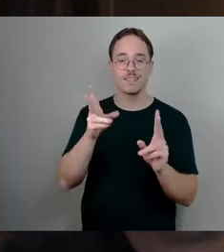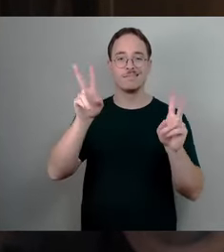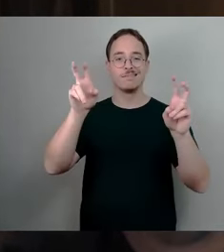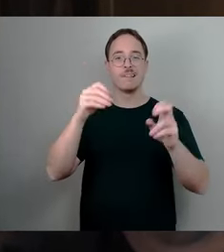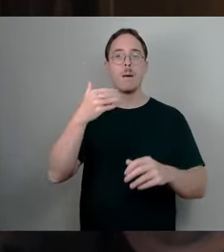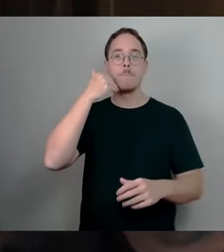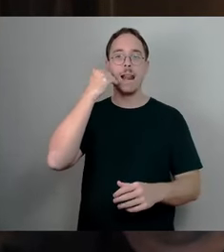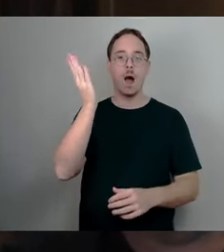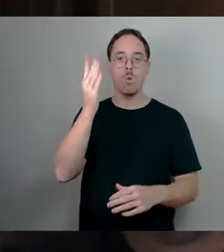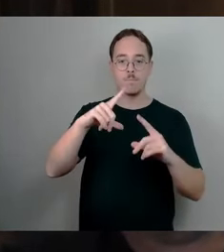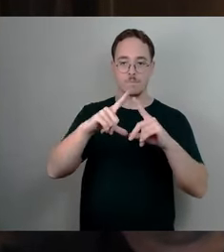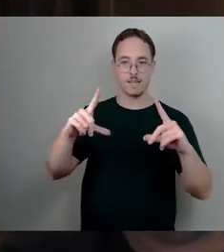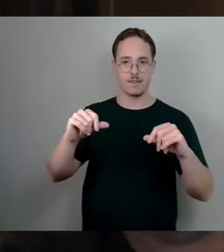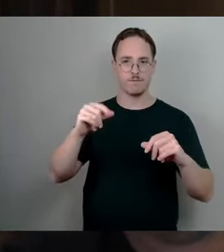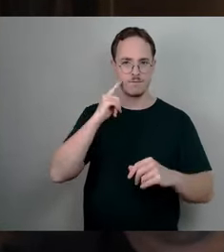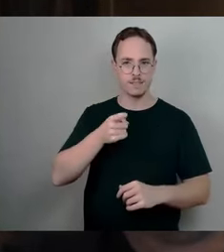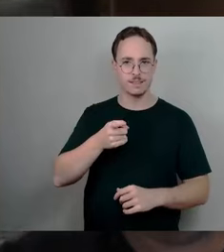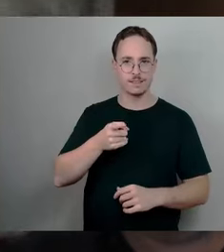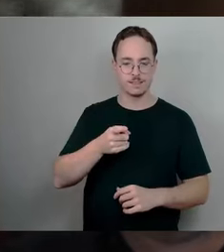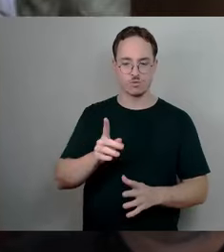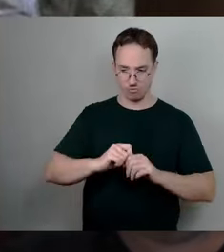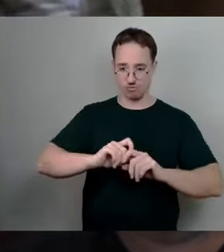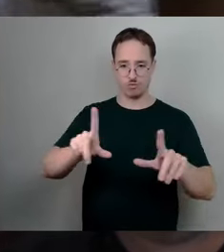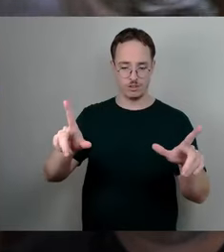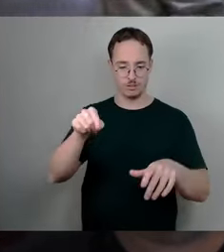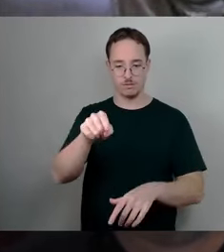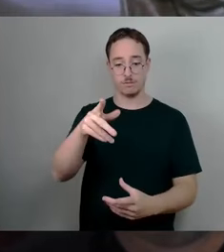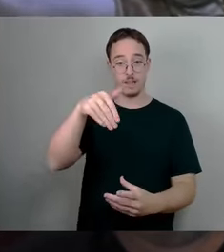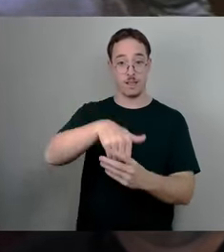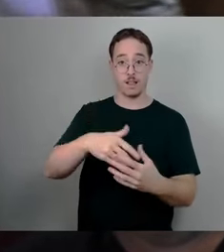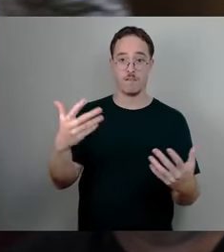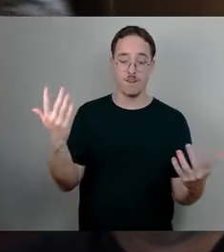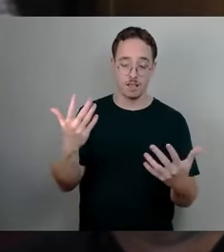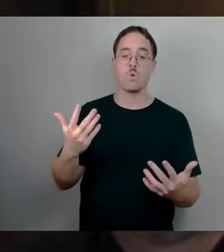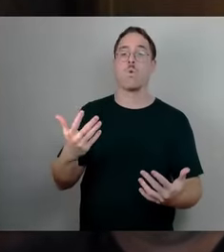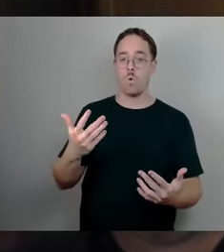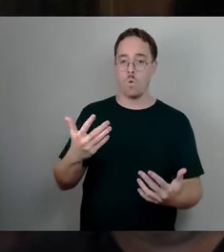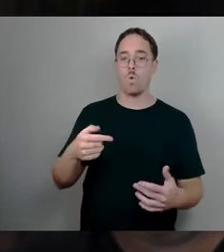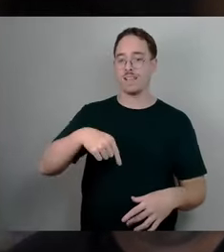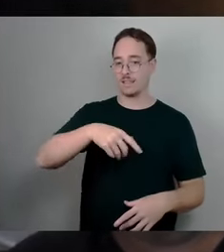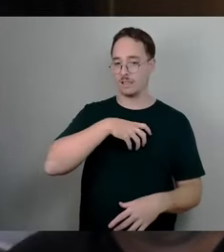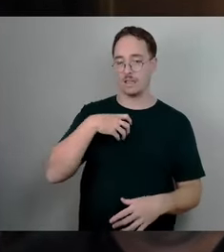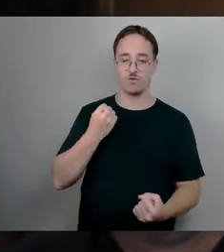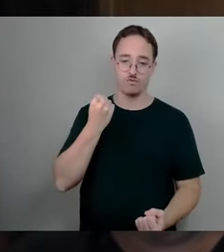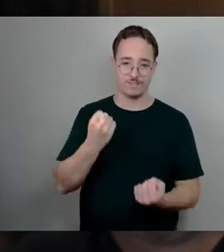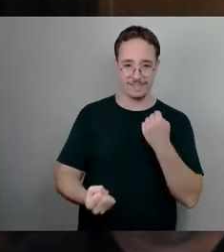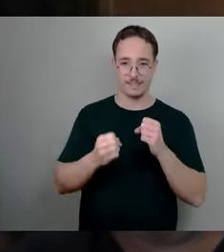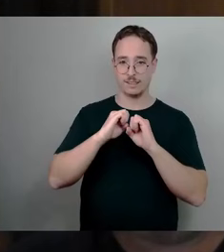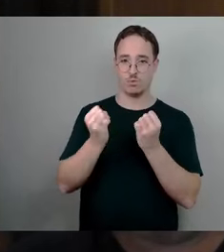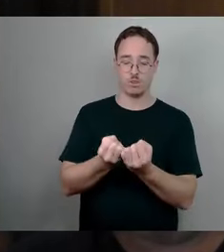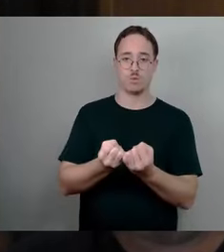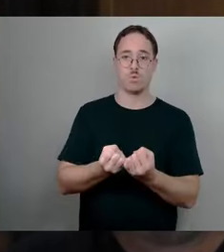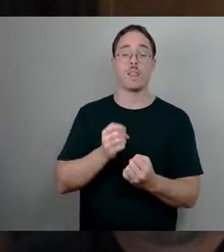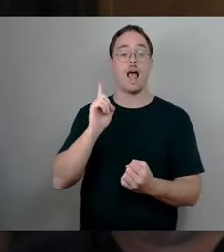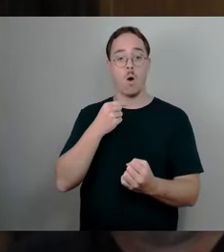Haushaltslage der Landeshauptstadt hingewiesen wird. Zugleich wird angekündigt, welche Angebote von Kürzungen oder Wegfall bedroht